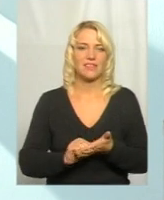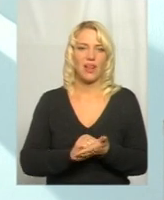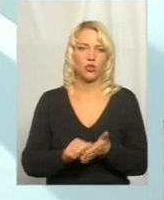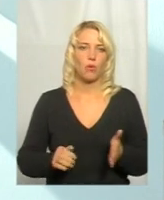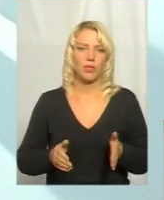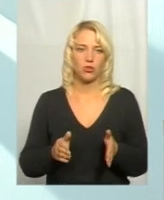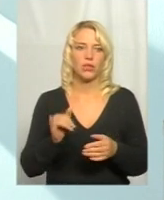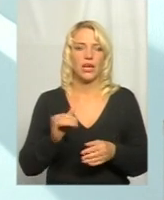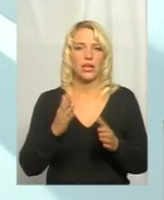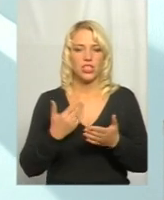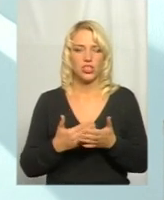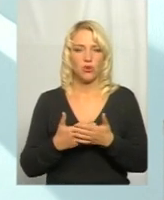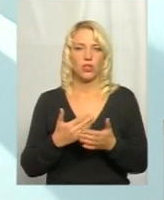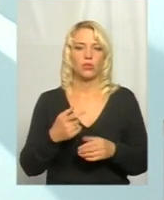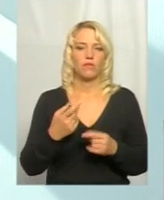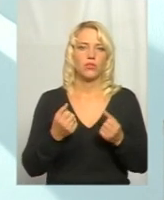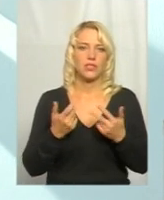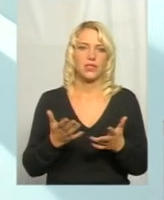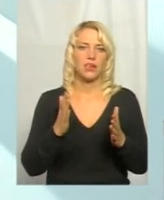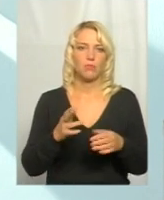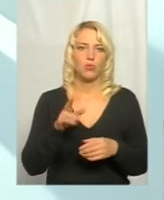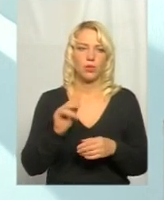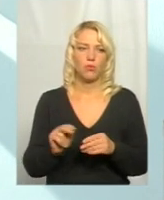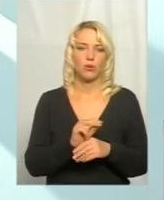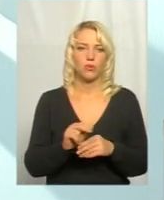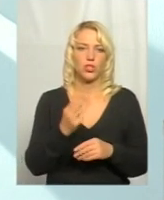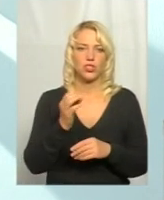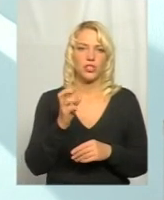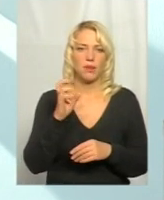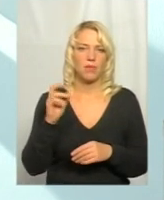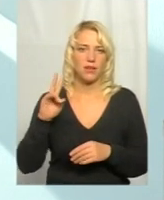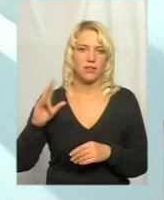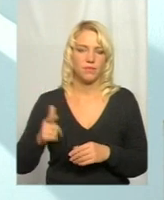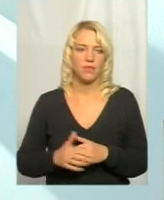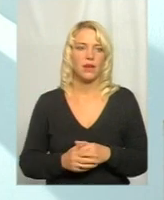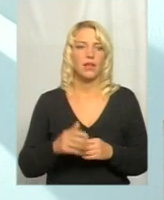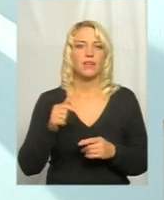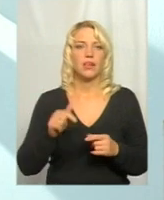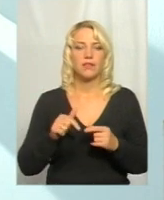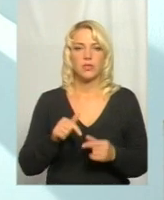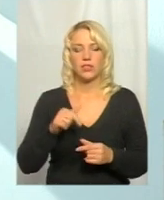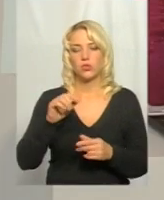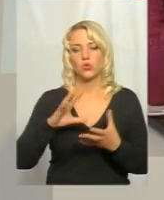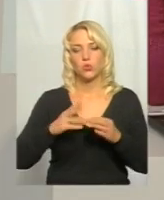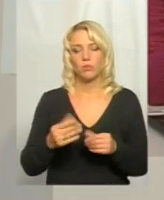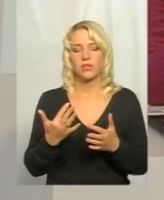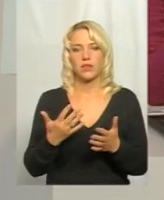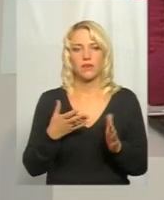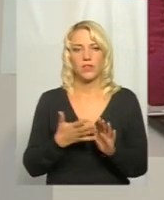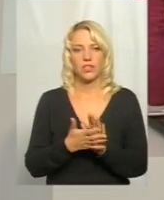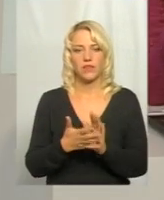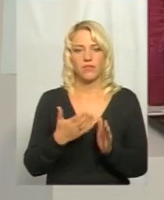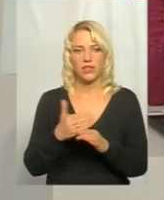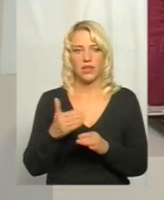і ще орієнтовно стільки буде по ремонт білощебеневих покритів. В ці суми, які виділяються, то входять